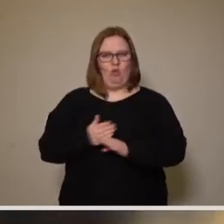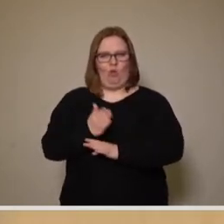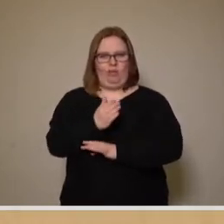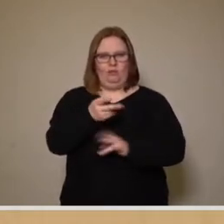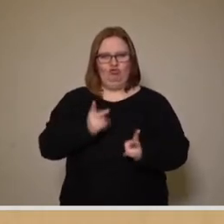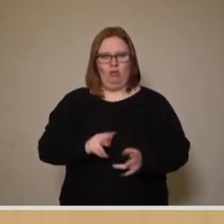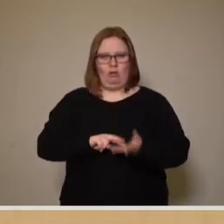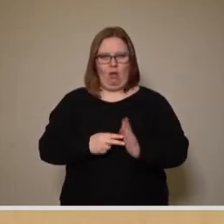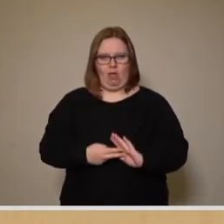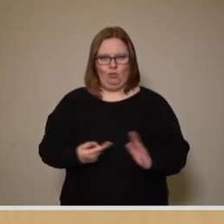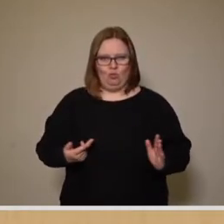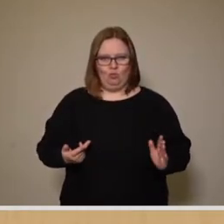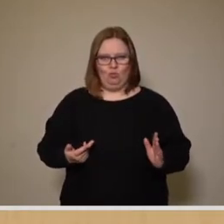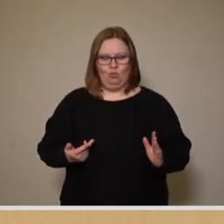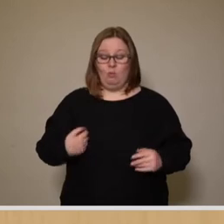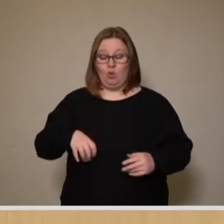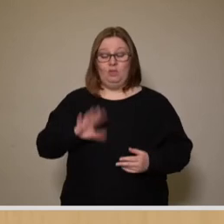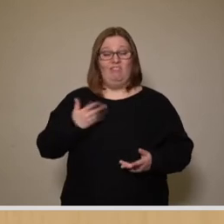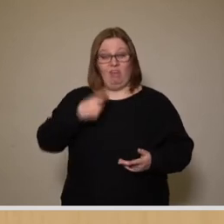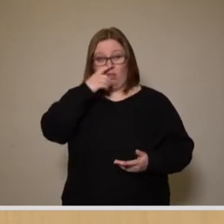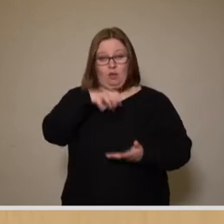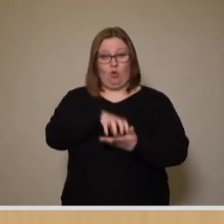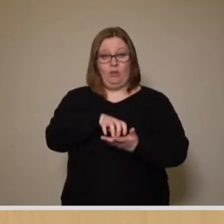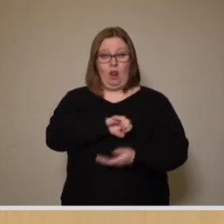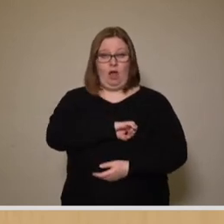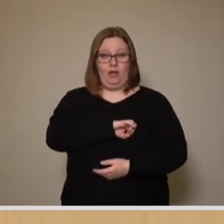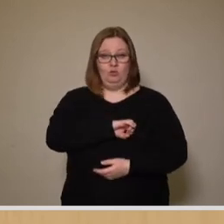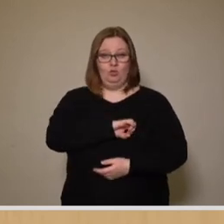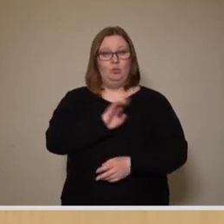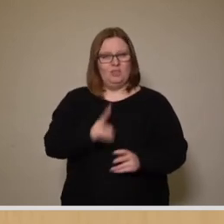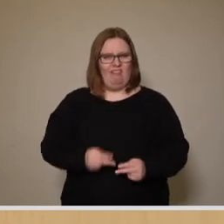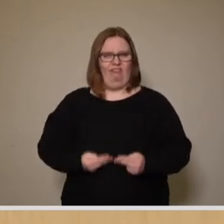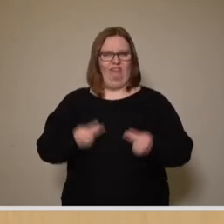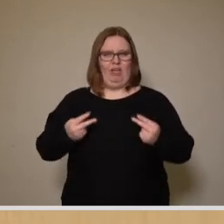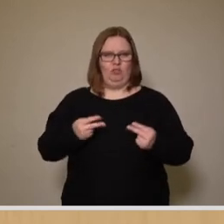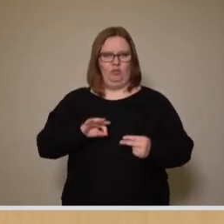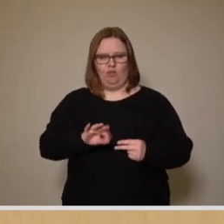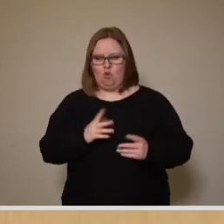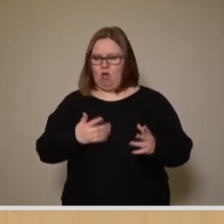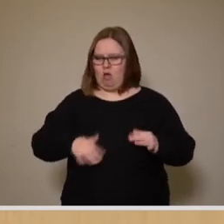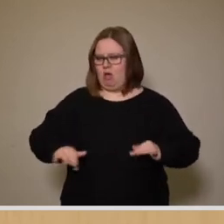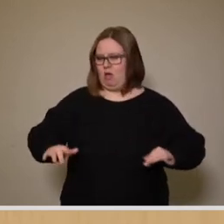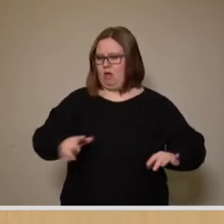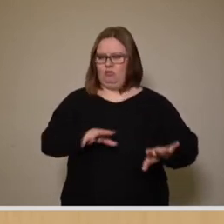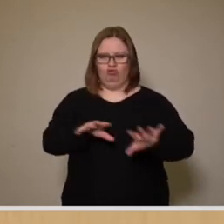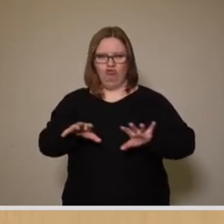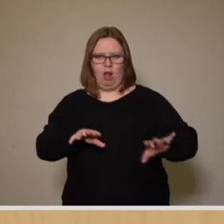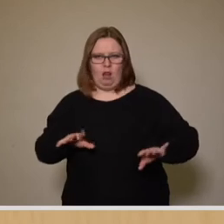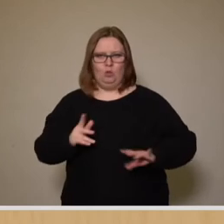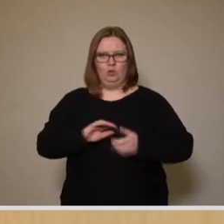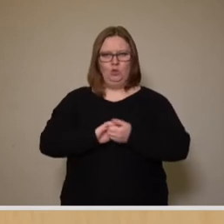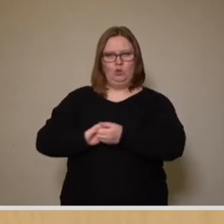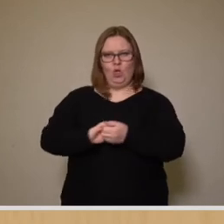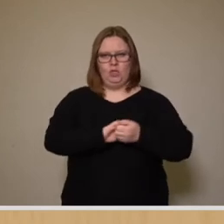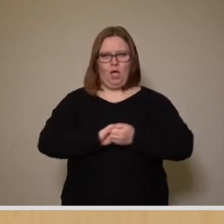Wir sehen in kommunalem Eigentum einen wichtigen Hebel für die Gestaltung einer solidarischen und